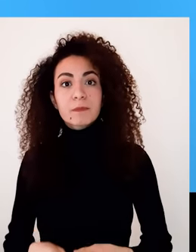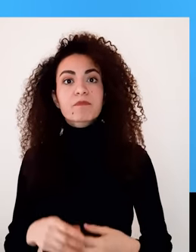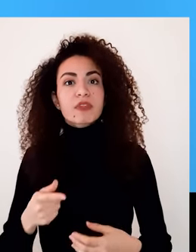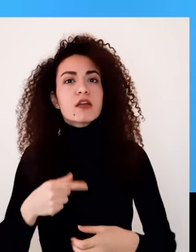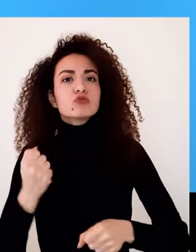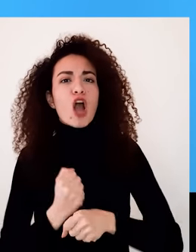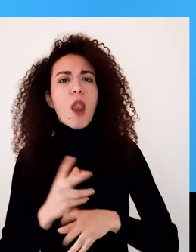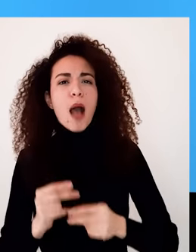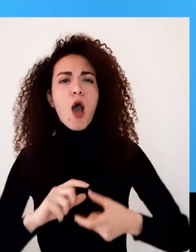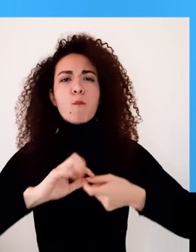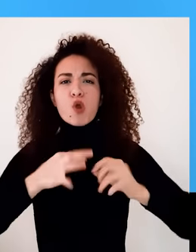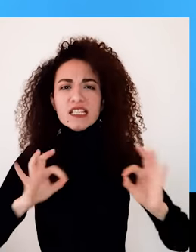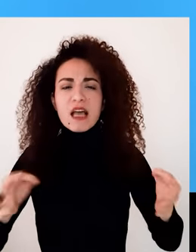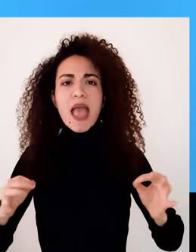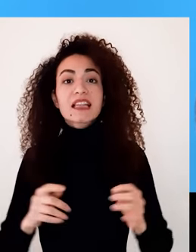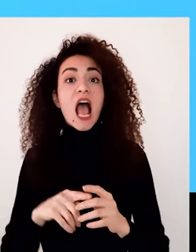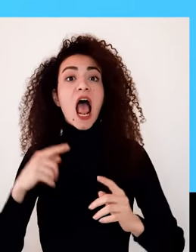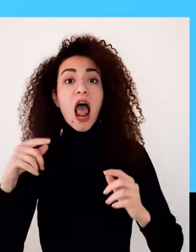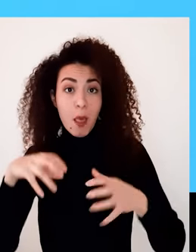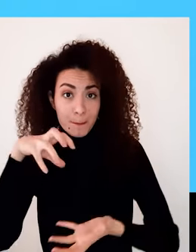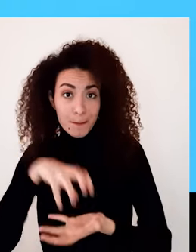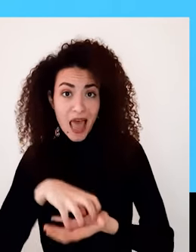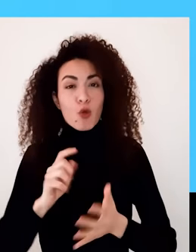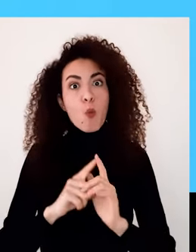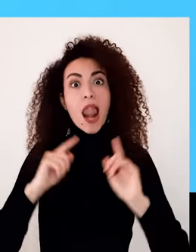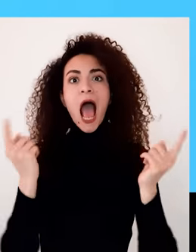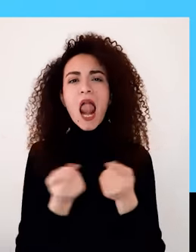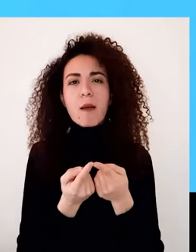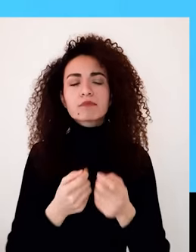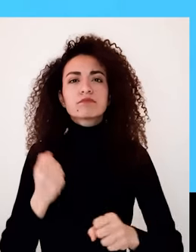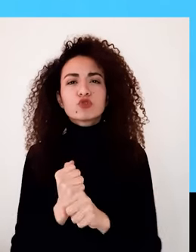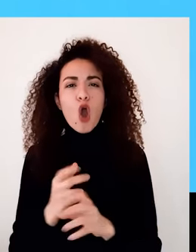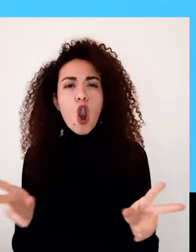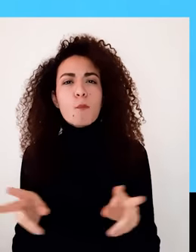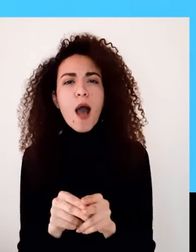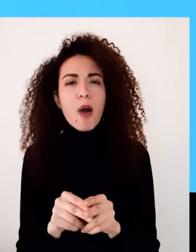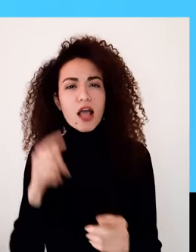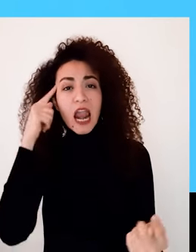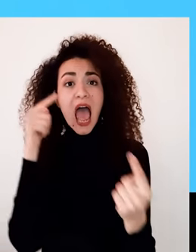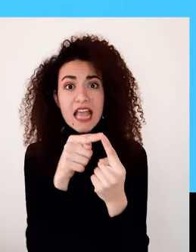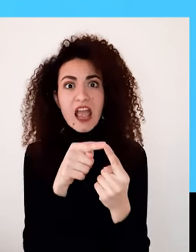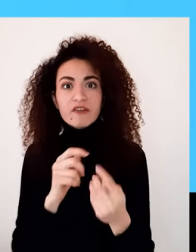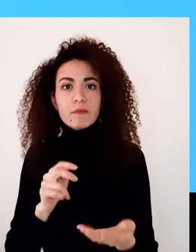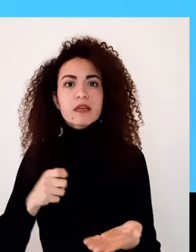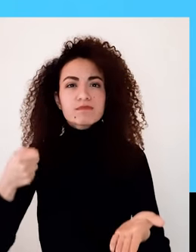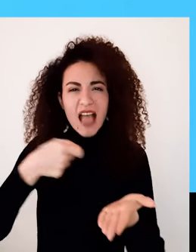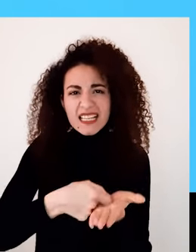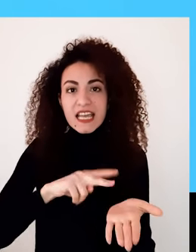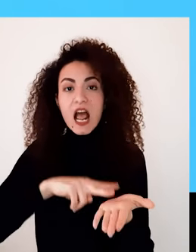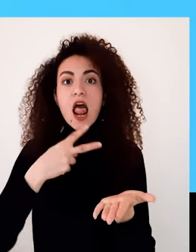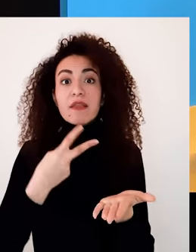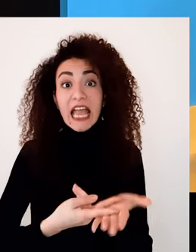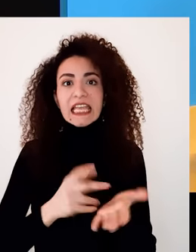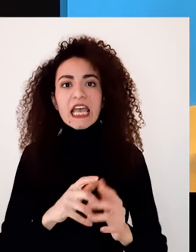منظمات على المستوى الوطني الإقليمي والعالمي كي تشاركي معهم رؤية وأهداف مشتركة حتى تقدر تعمل تغيير على مستوى